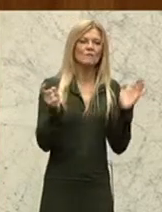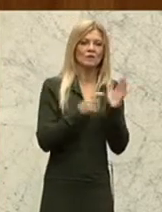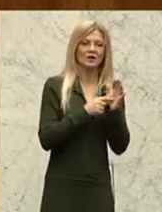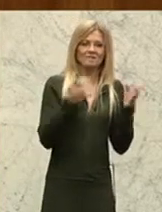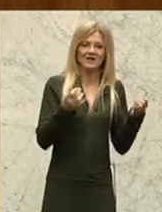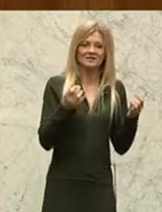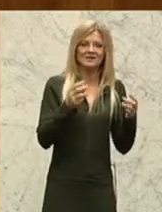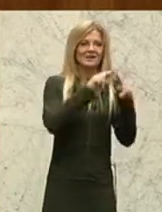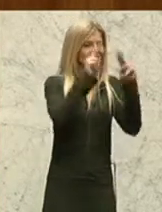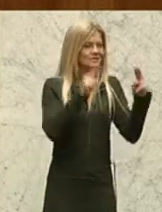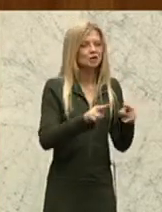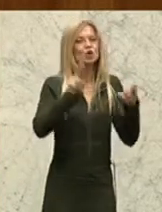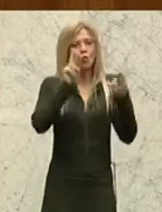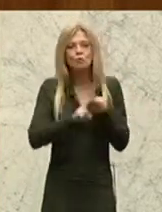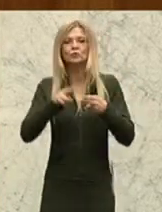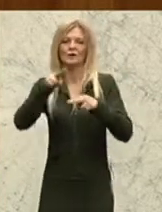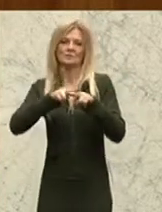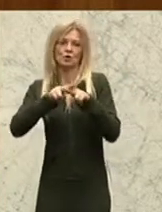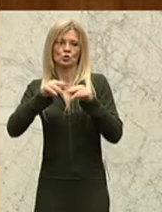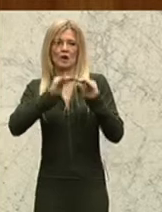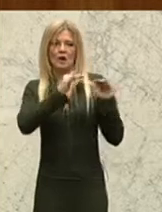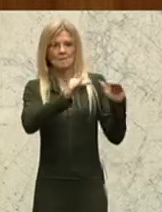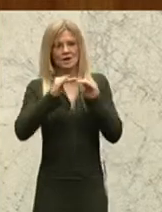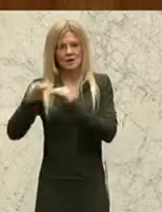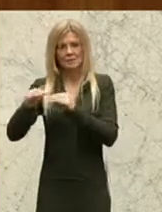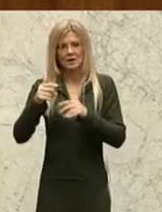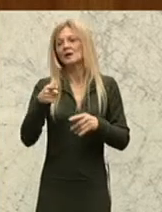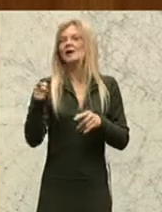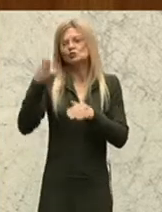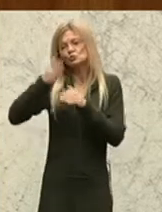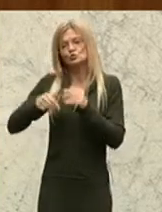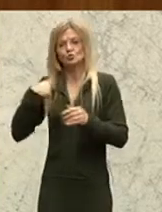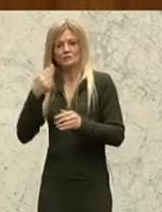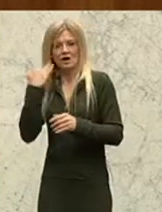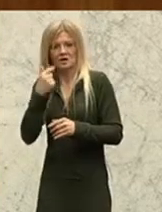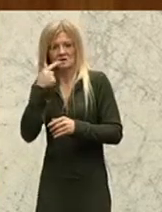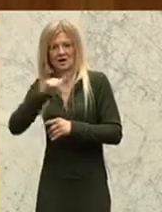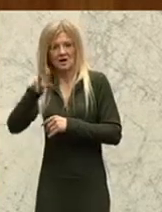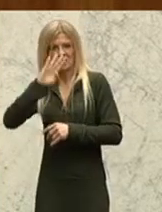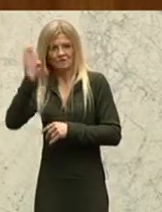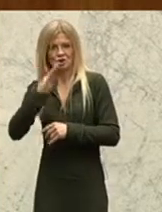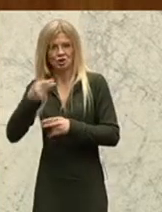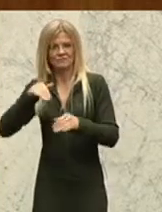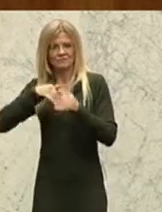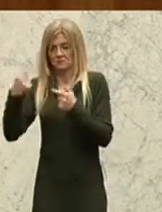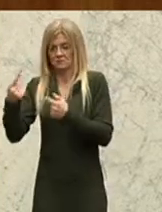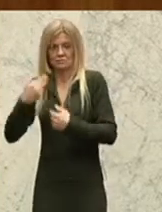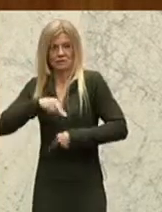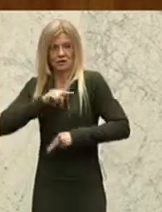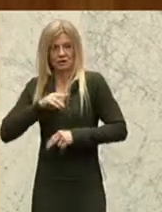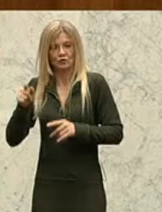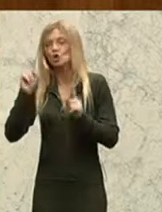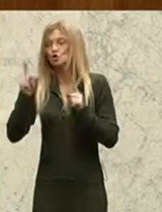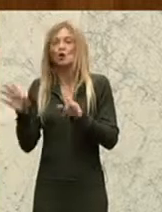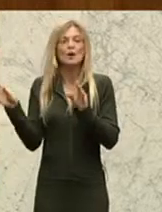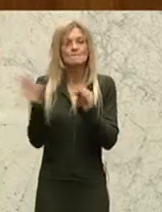und auf nationaler Ebene, hier letztgenannt den zuständigen Landwirtschaftsminister, auf, dass die Experten sich mit den NGOs, mit